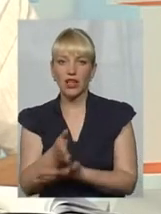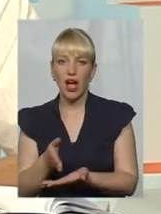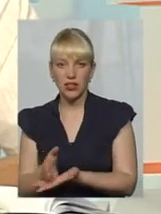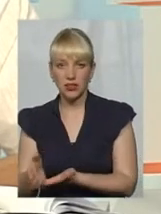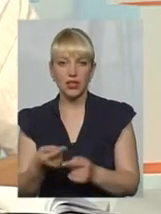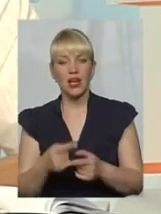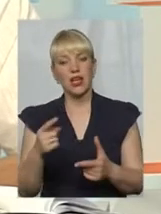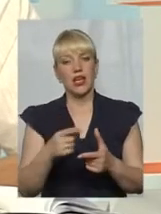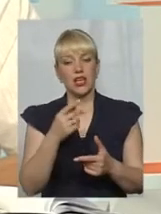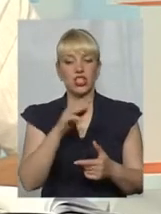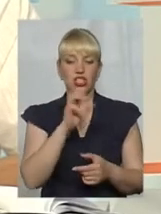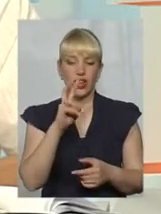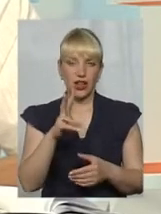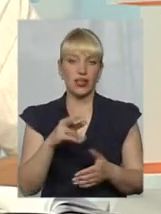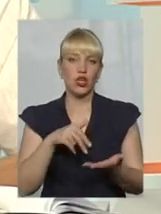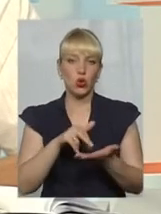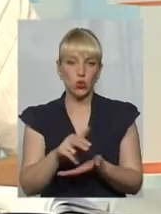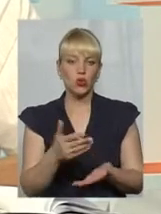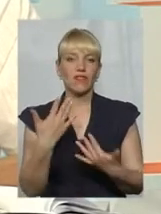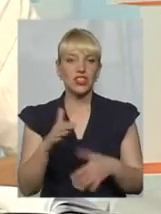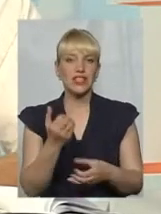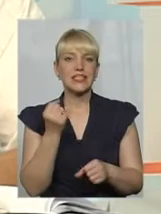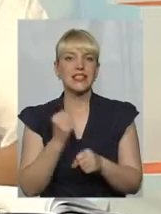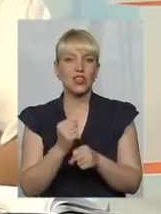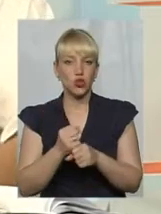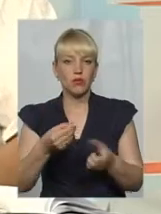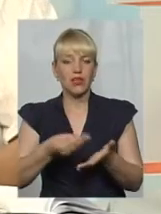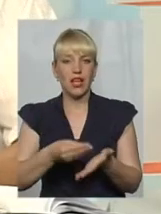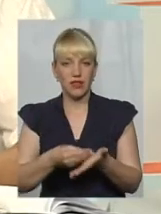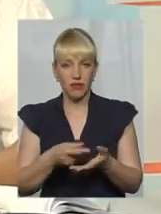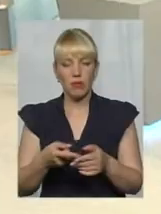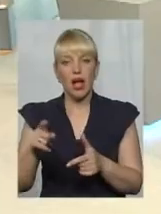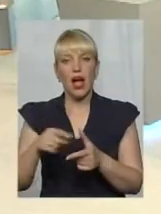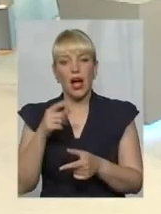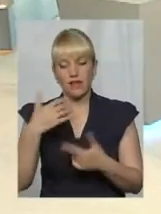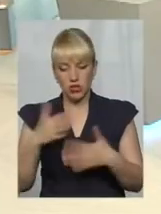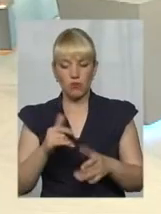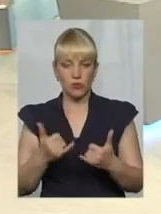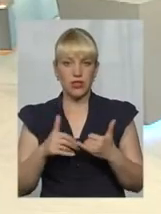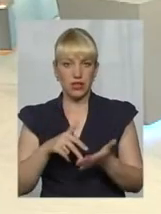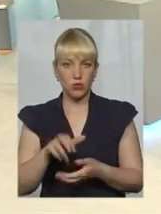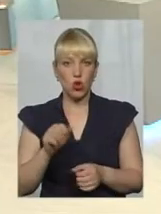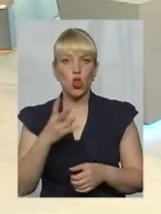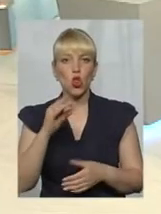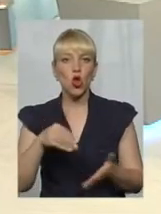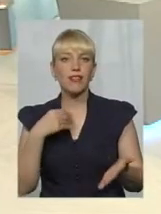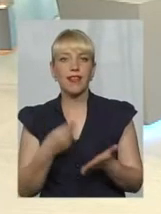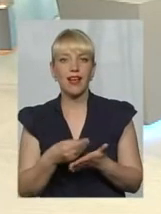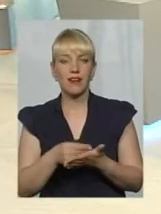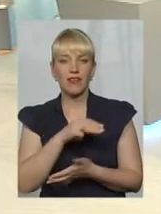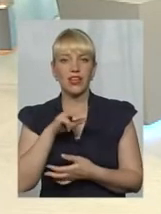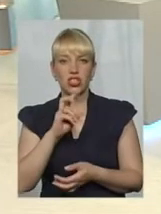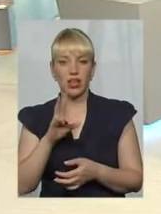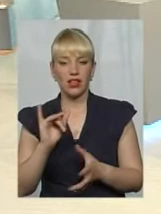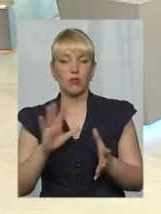діючим тарифом, і ми можемо оголошувати конкурс вже. Але ситуація така, що тарифи ЖЕКів прийняти в